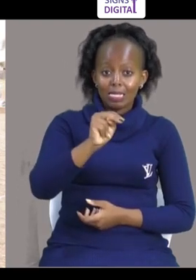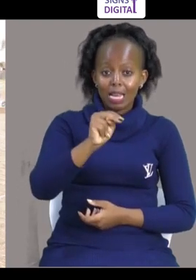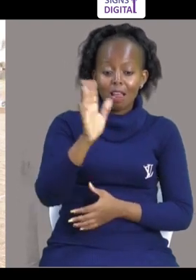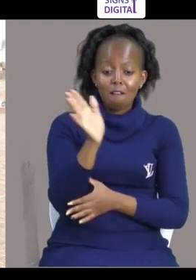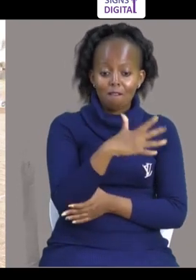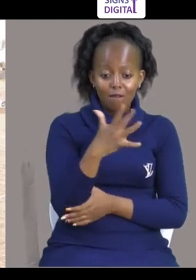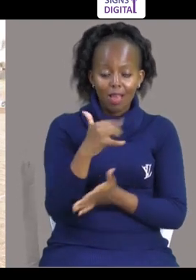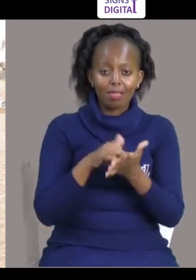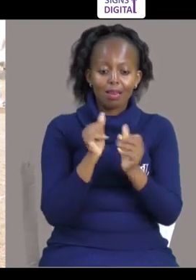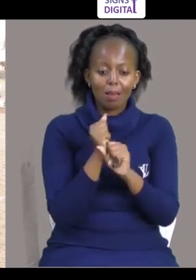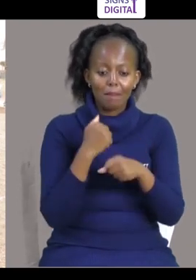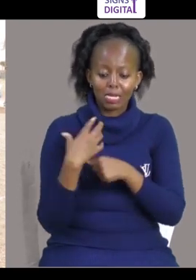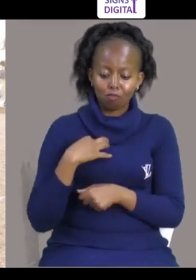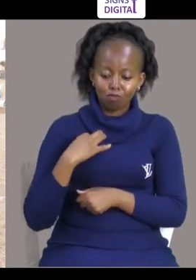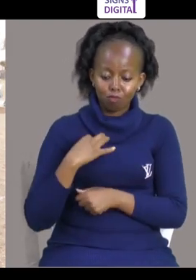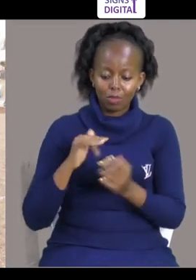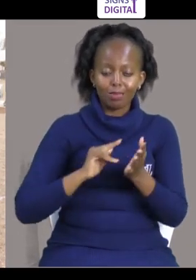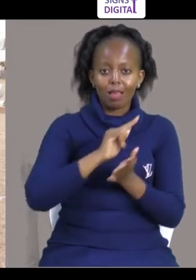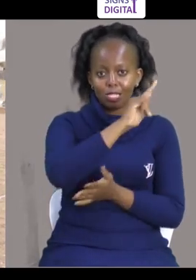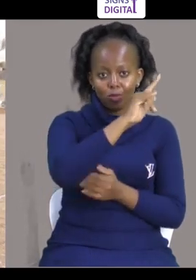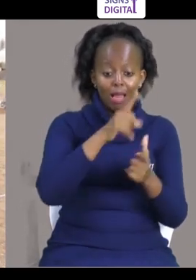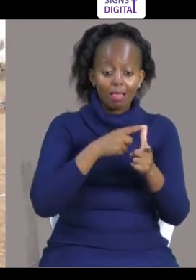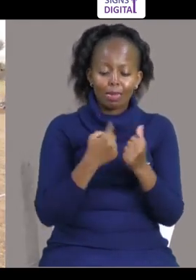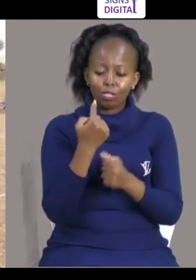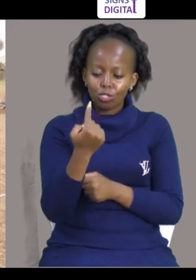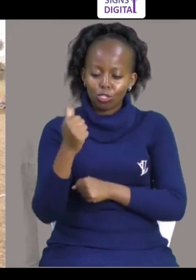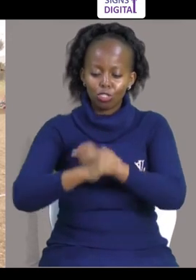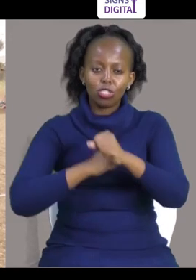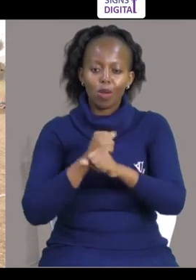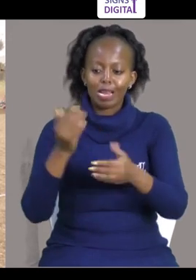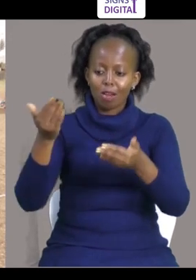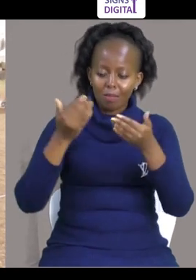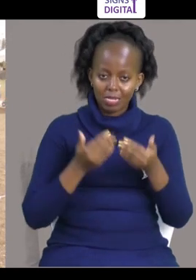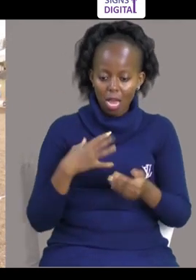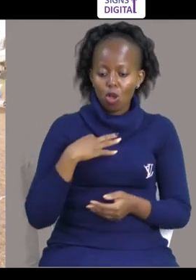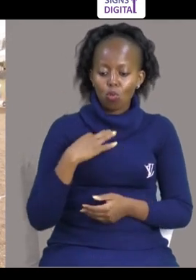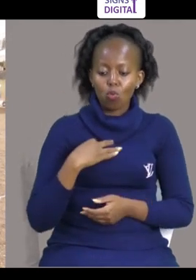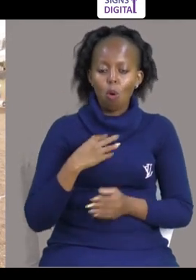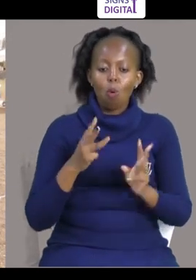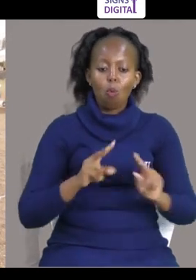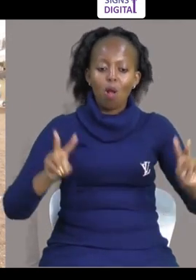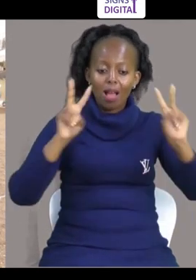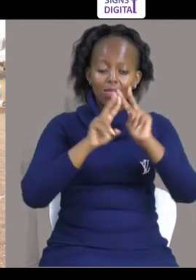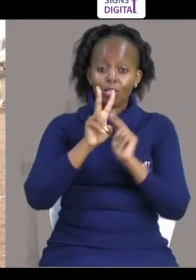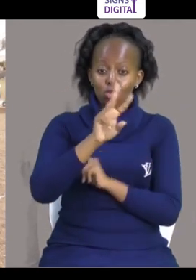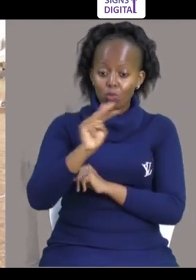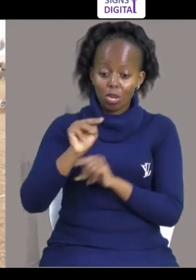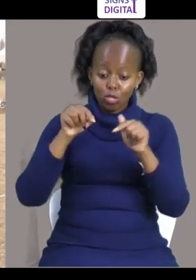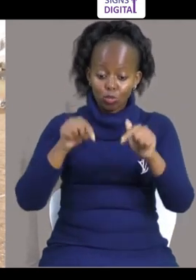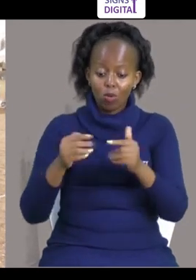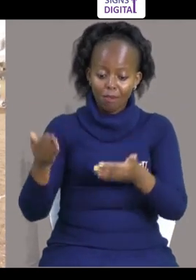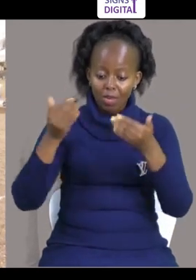Sunflug Kampuni Yabayo Tegneza Nguwa Za Kwena Gambo Na Kila Mwaka Watakuna Nipatia Nguwa Za Milioni Mbili